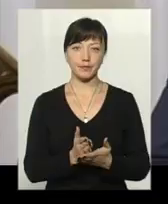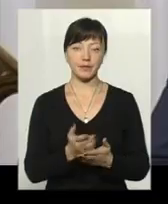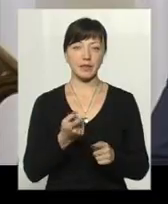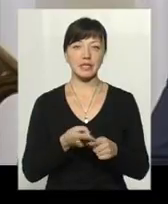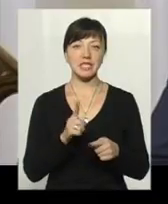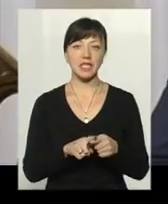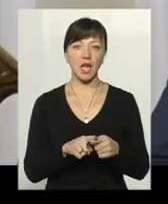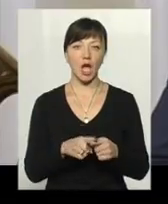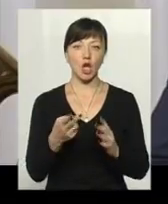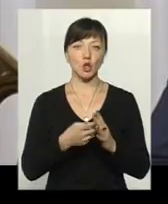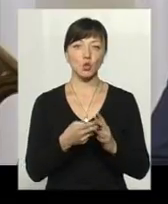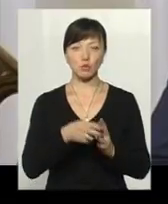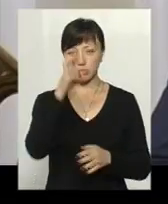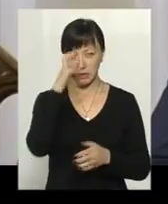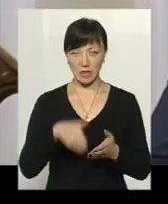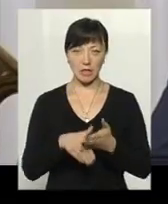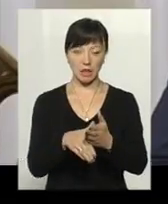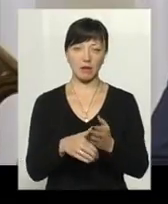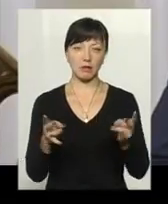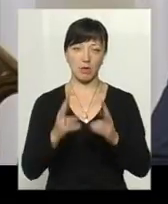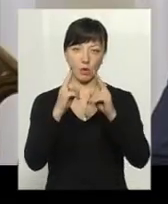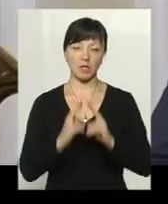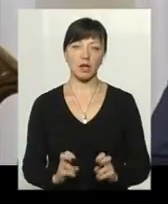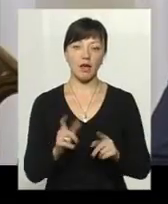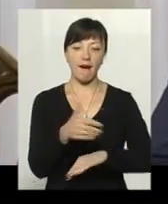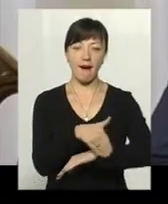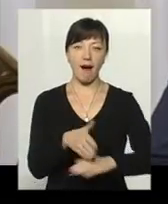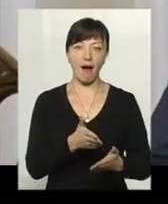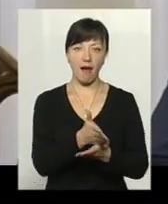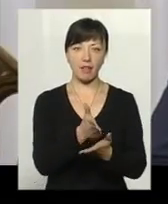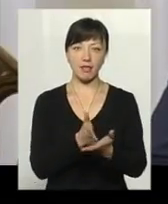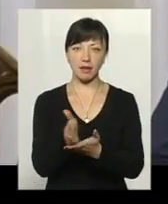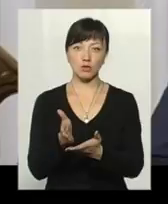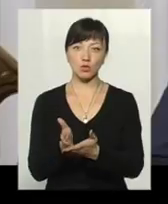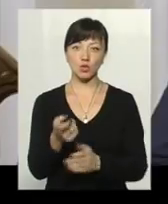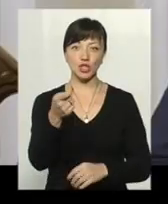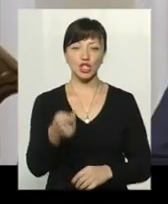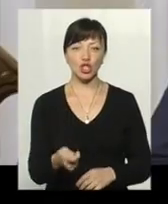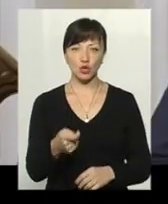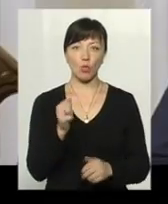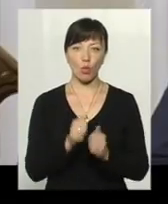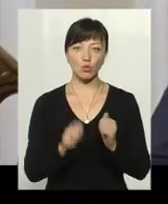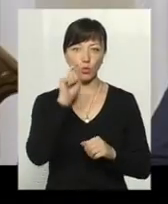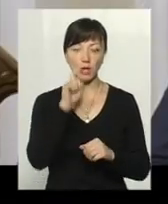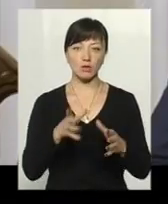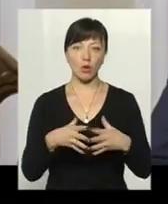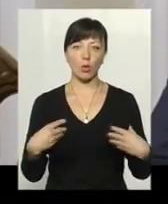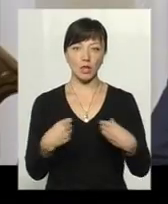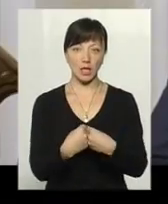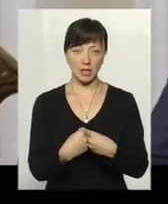Це субсидія, яку слід розглядати, як адресну знижку для кожної української родини,